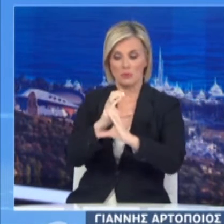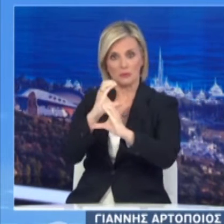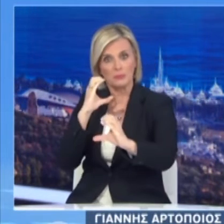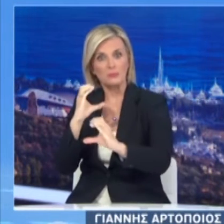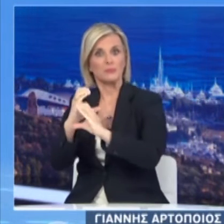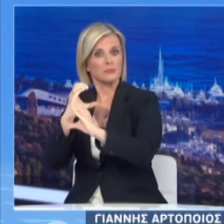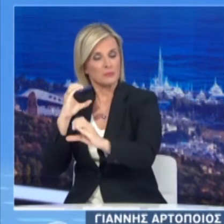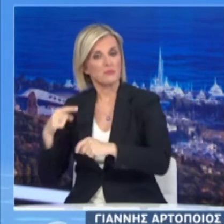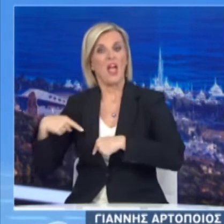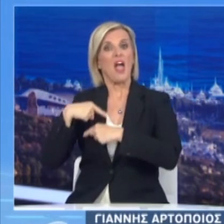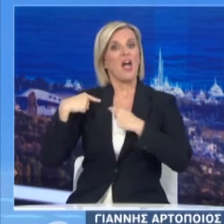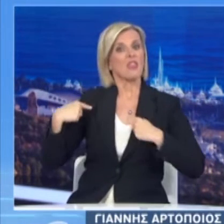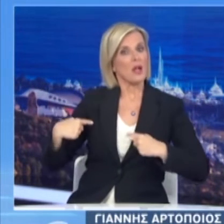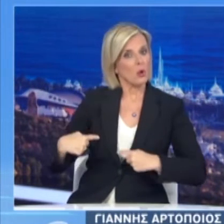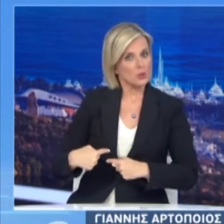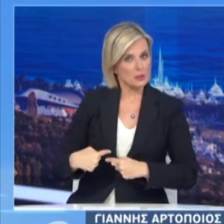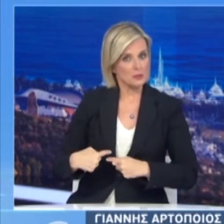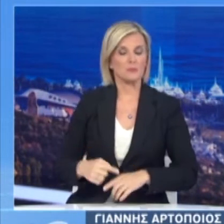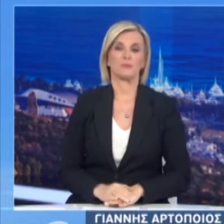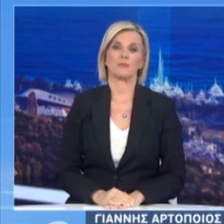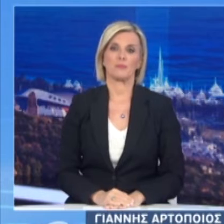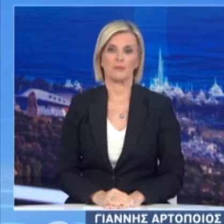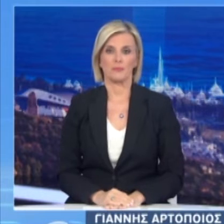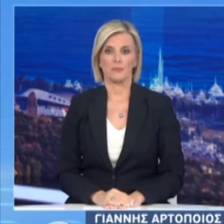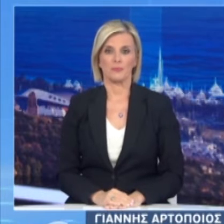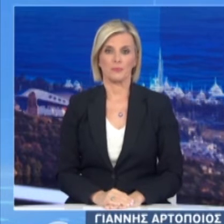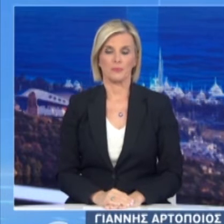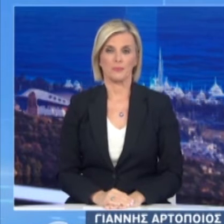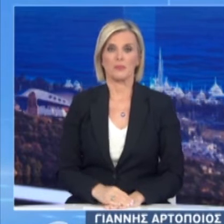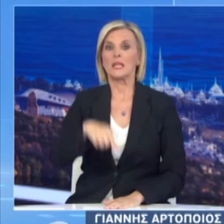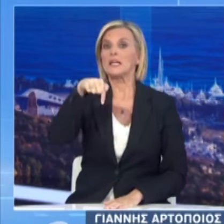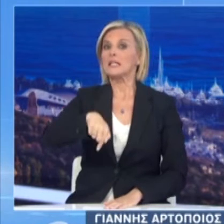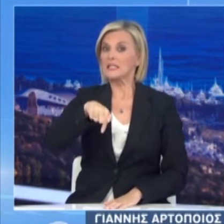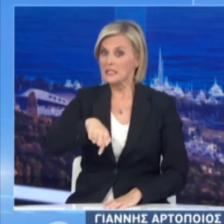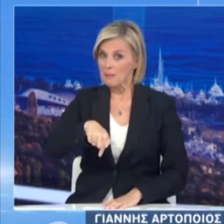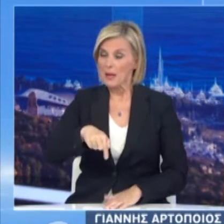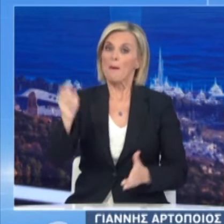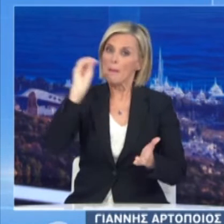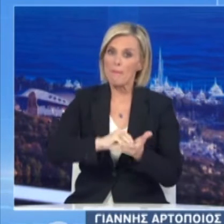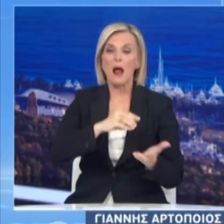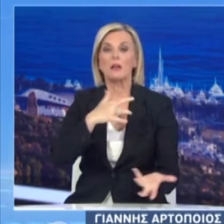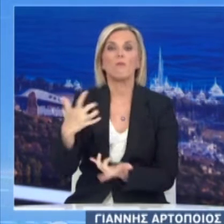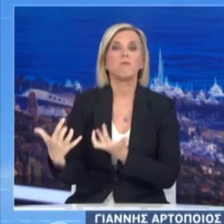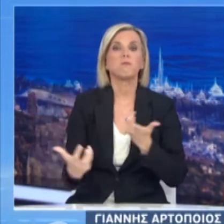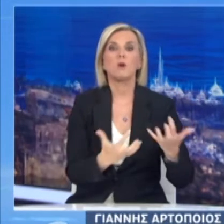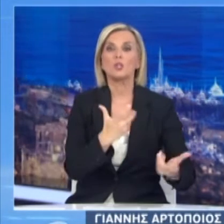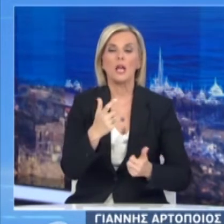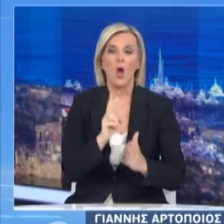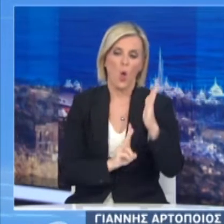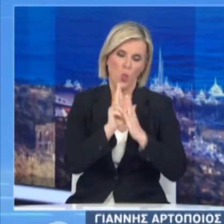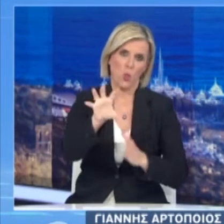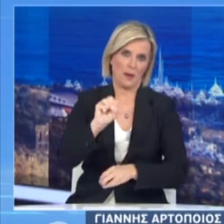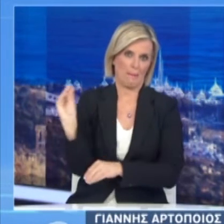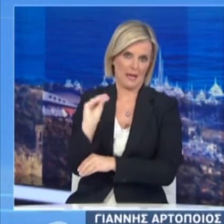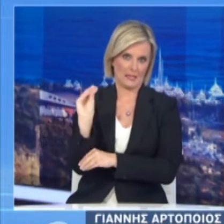αυτοδιοίκησης. Η πυρκαγιά που εκδηλώθηκε σήμερα στις 12 παρατέταρτο το πρωί στην αγροτοδασική